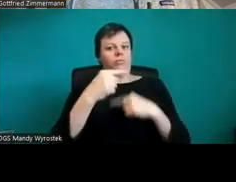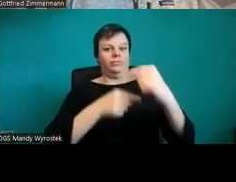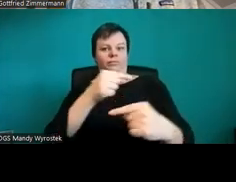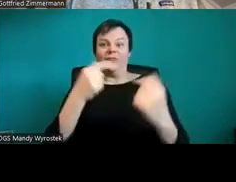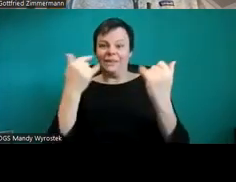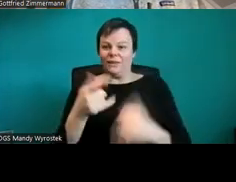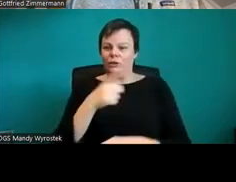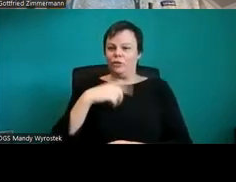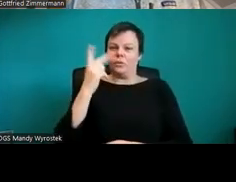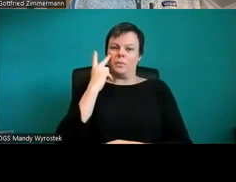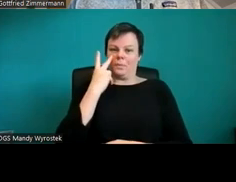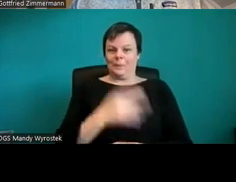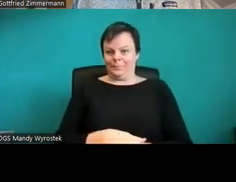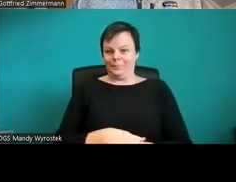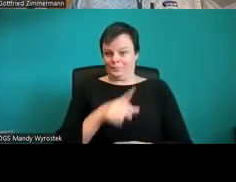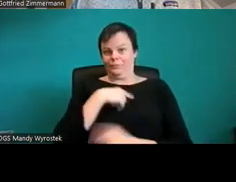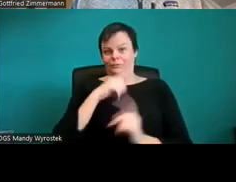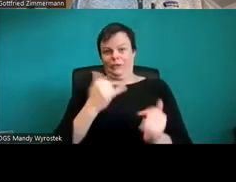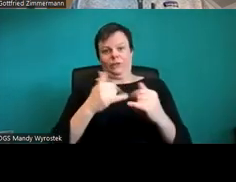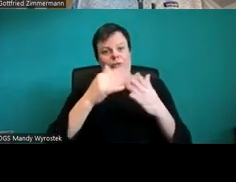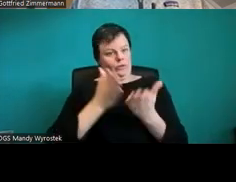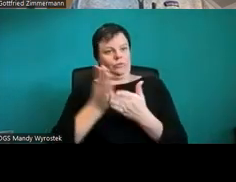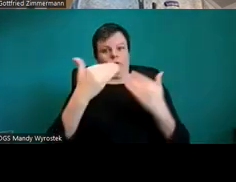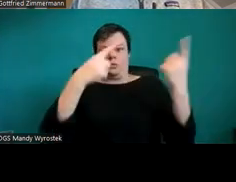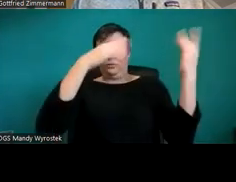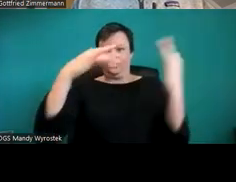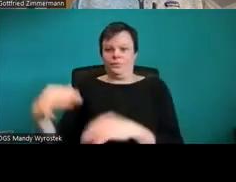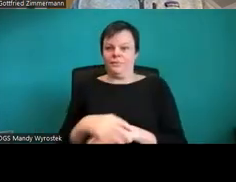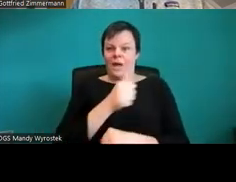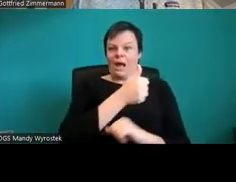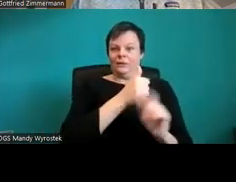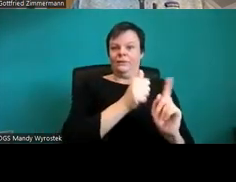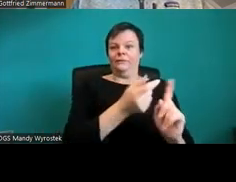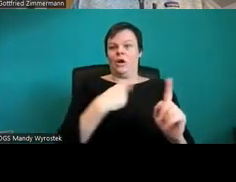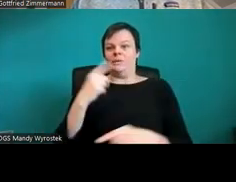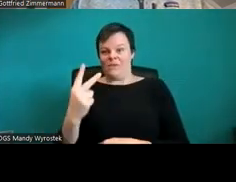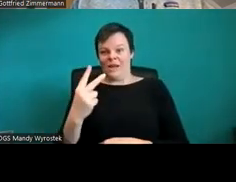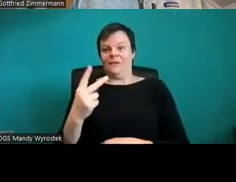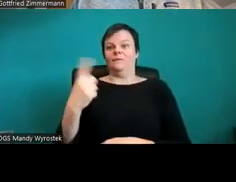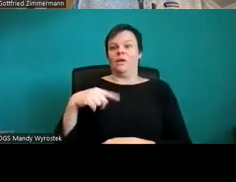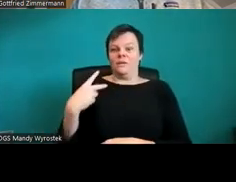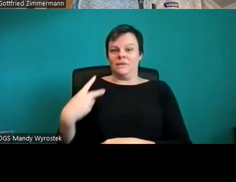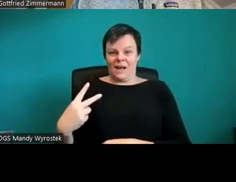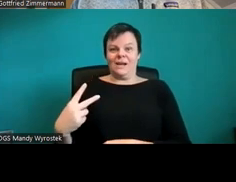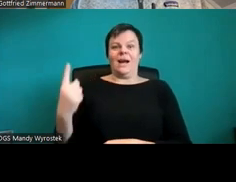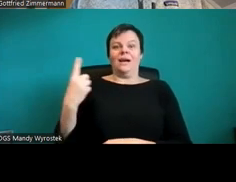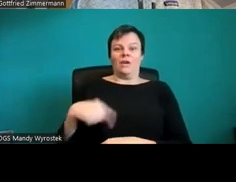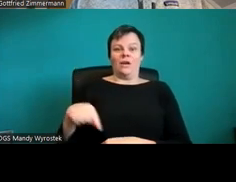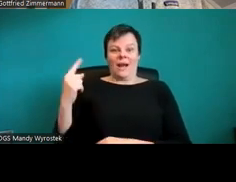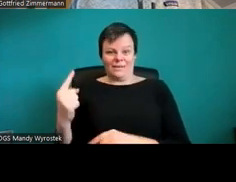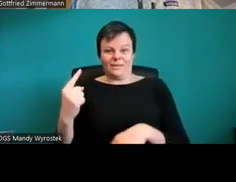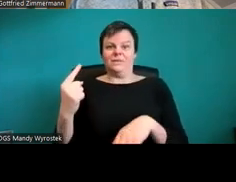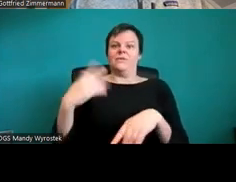von 4, Aufzählungszeichen, Gesetze Deutschland. Also das ist deutscher Text, der auch deutsch vorgelesen wird und jetzt springe ich mal weiter vor